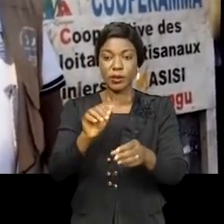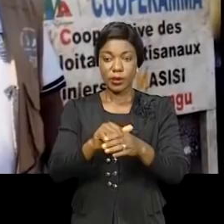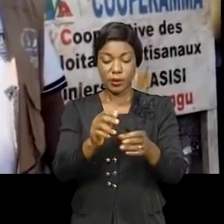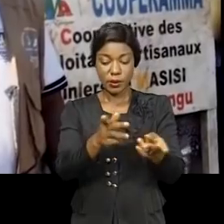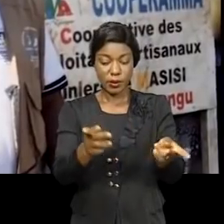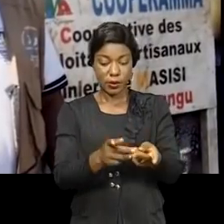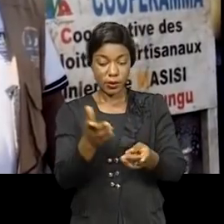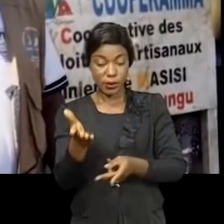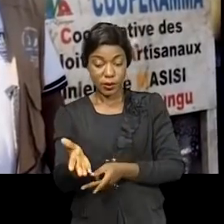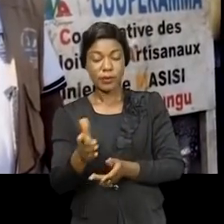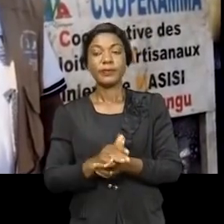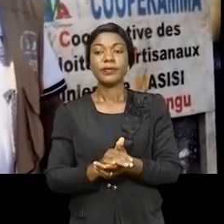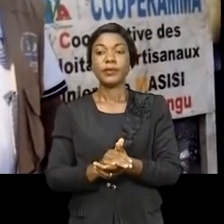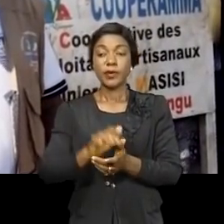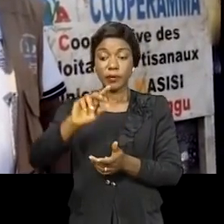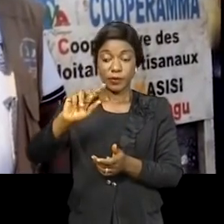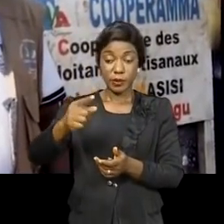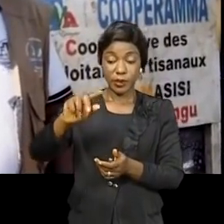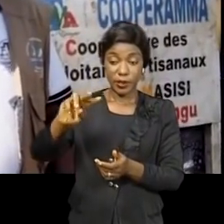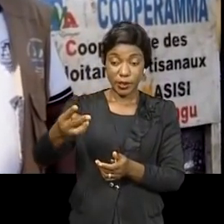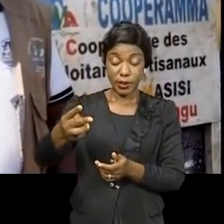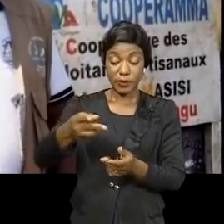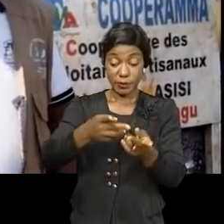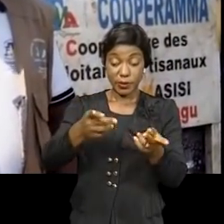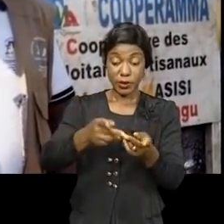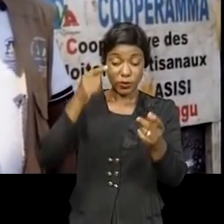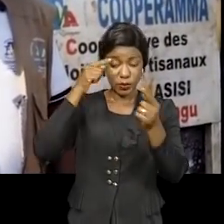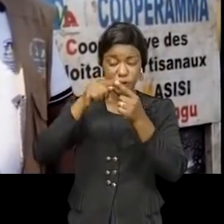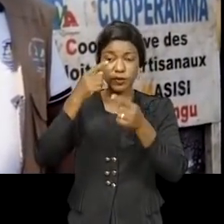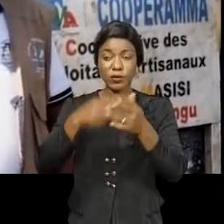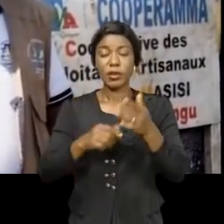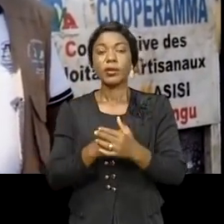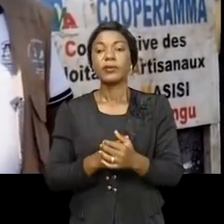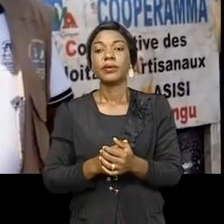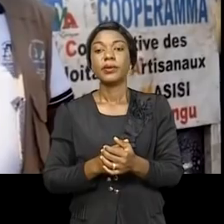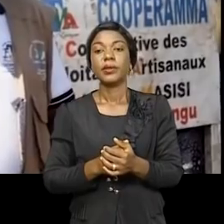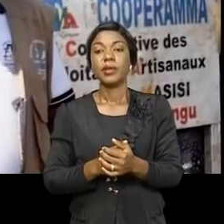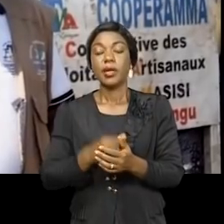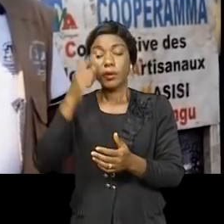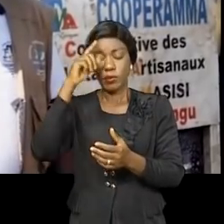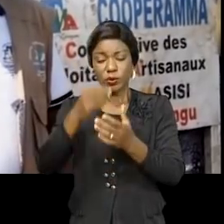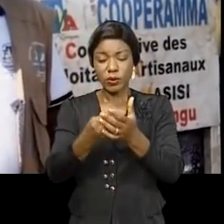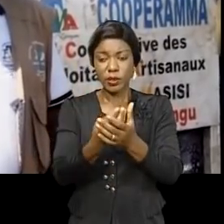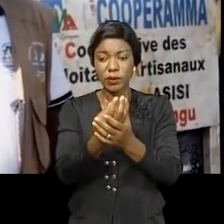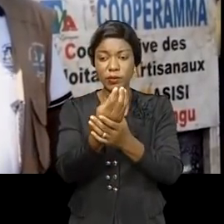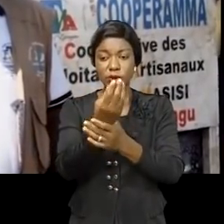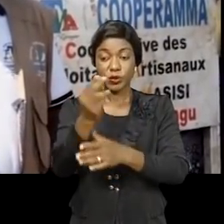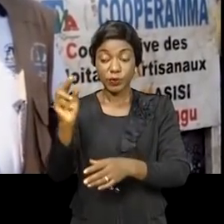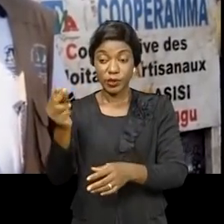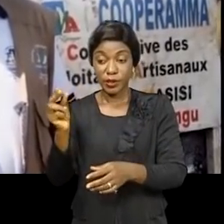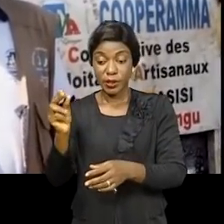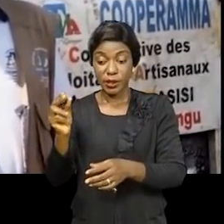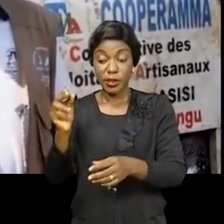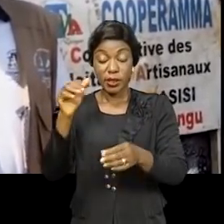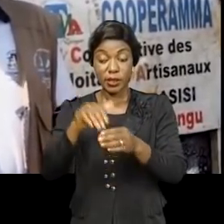Birambo et dans les sites d'Ouissie. Et l'objectif,'est pour que la production minière dans cette